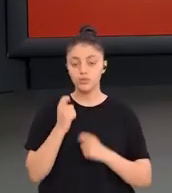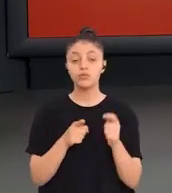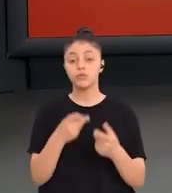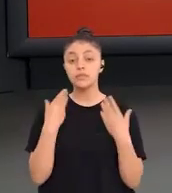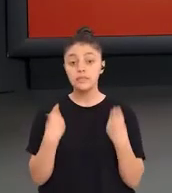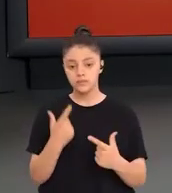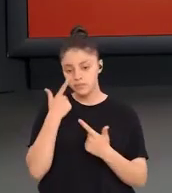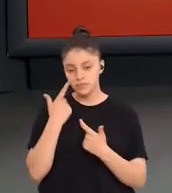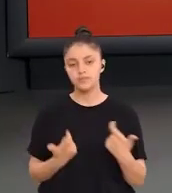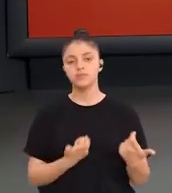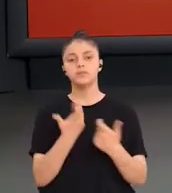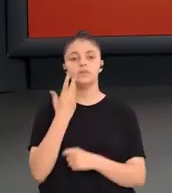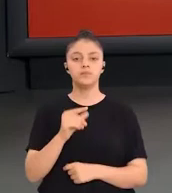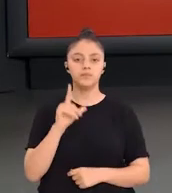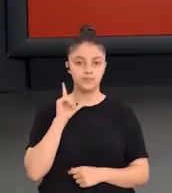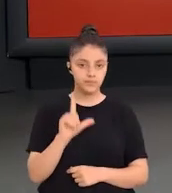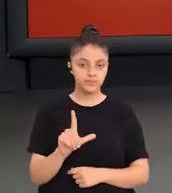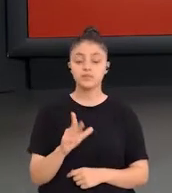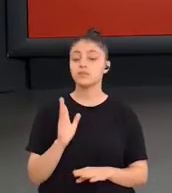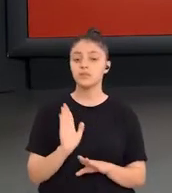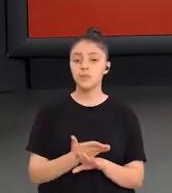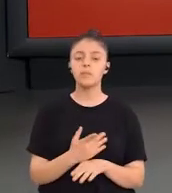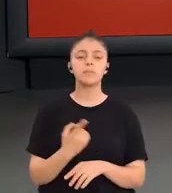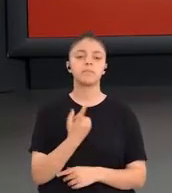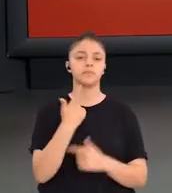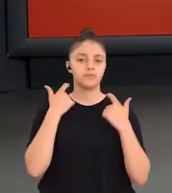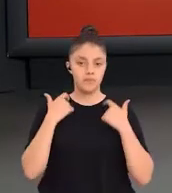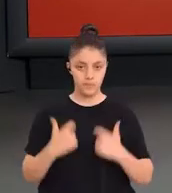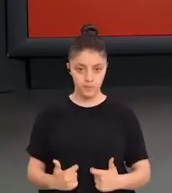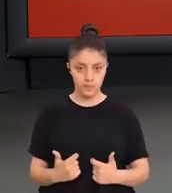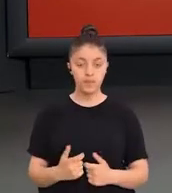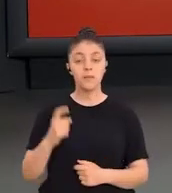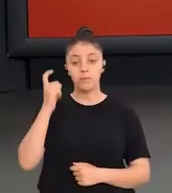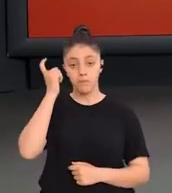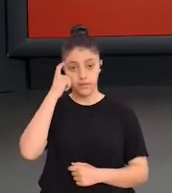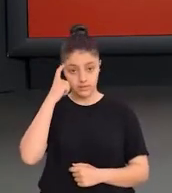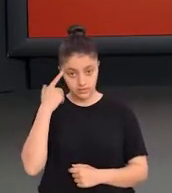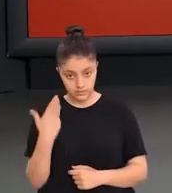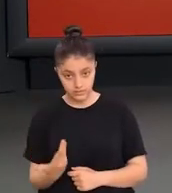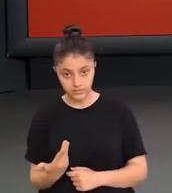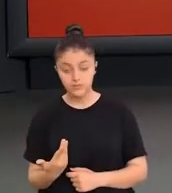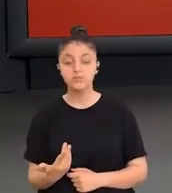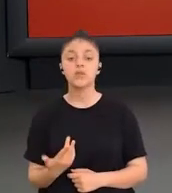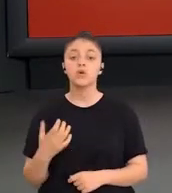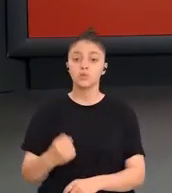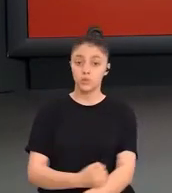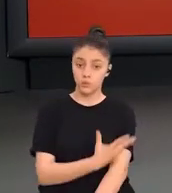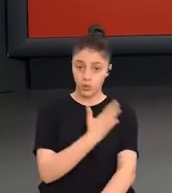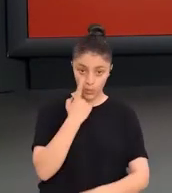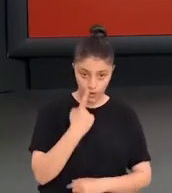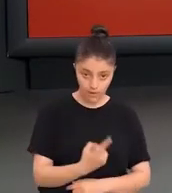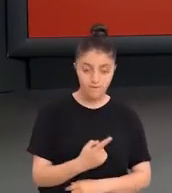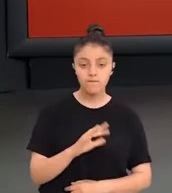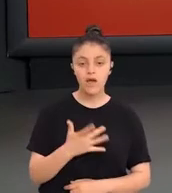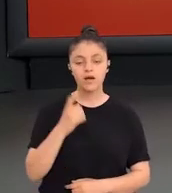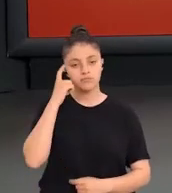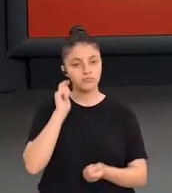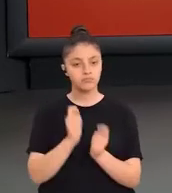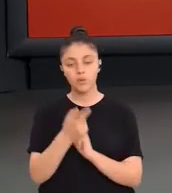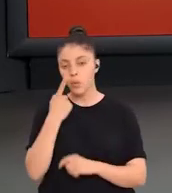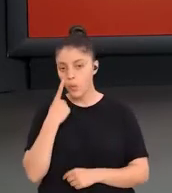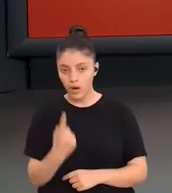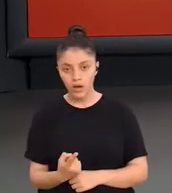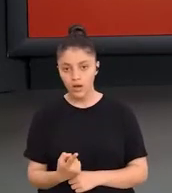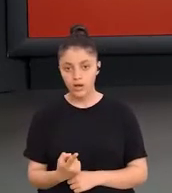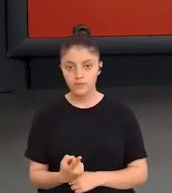bunların iyi analiz edilmesi gerekir. Çünkü bir davranışın bilişsel olması, duyusal olması ya da